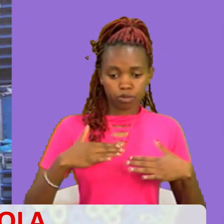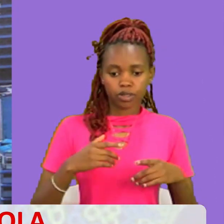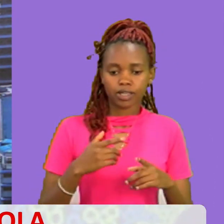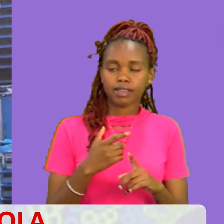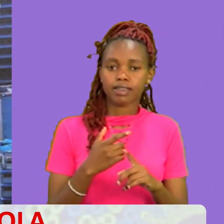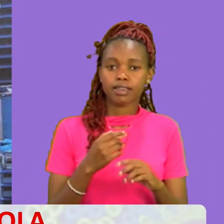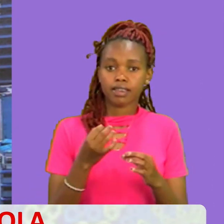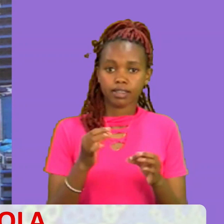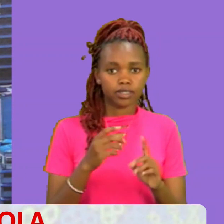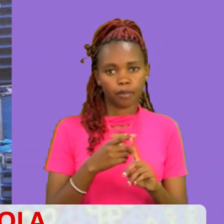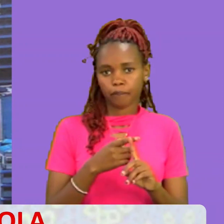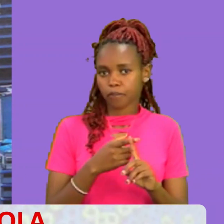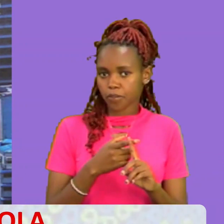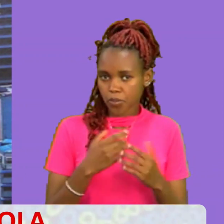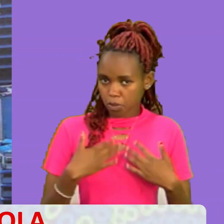Hasa Iko hivi